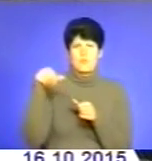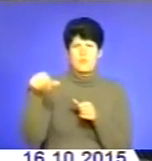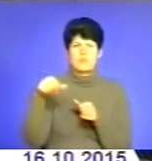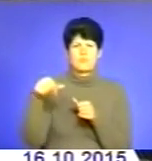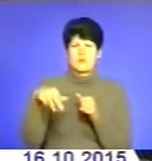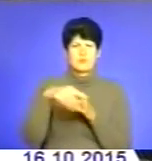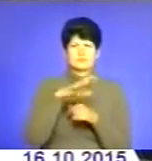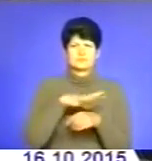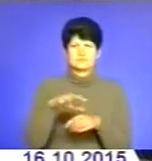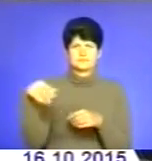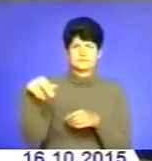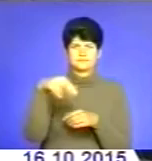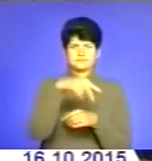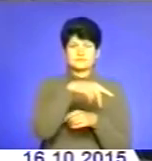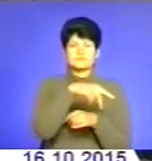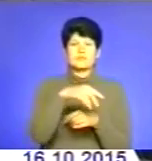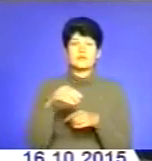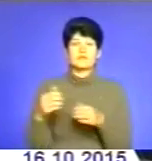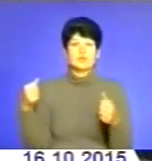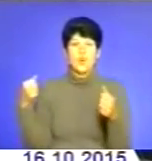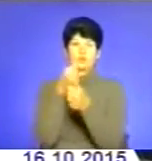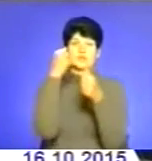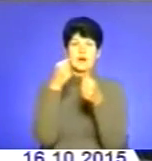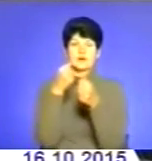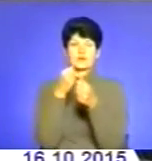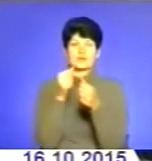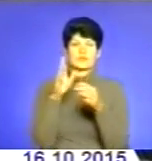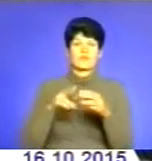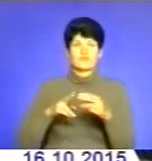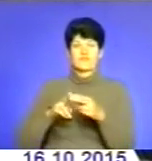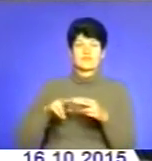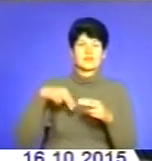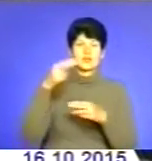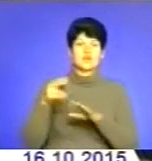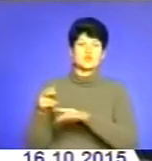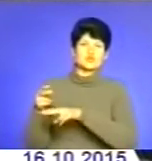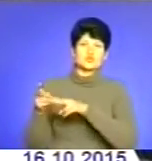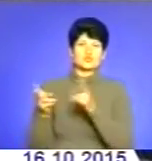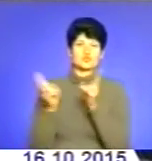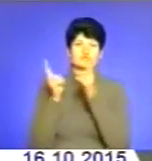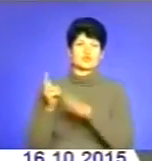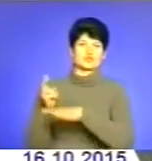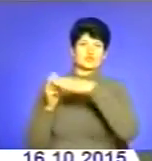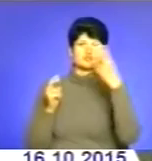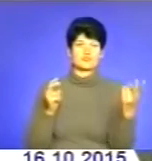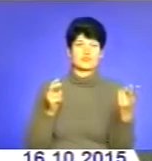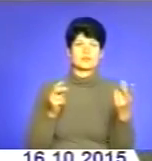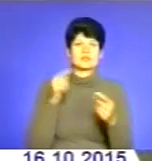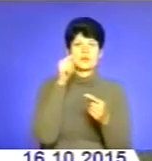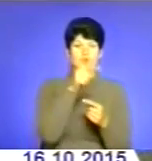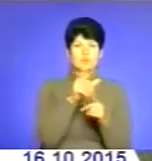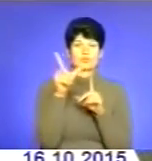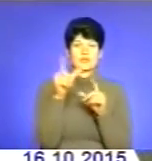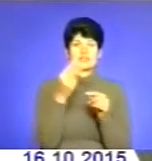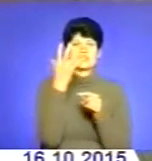переходу. Від удару пішохода відкинуло на смугу зустрічного руху, де на нього здійснили наїзд